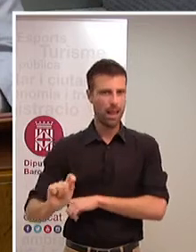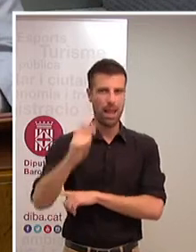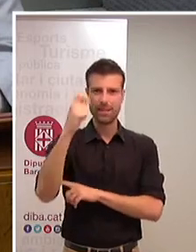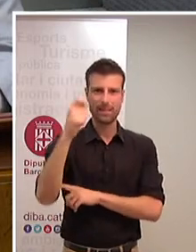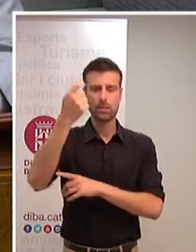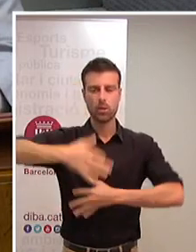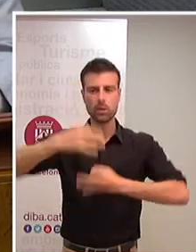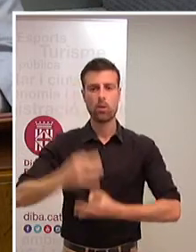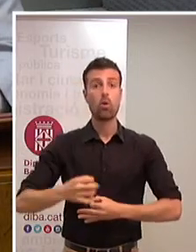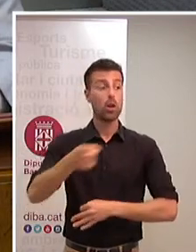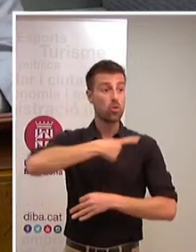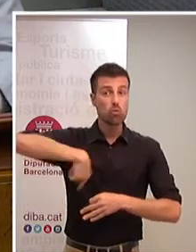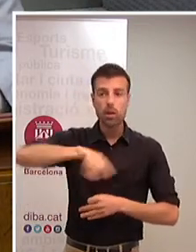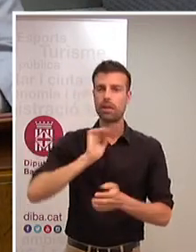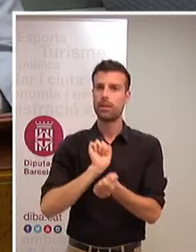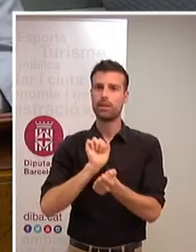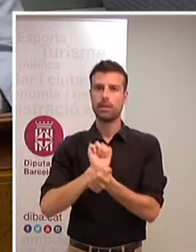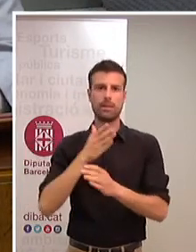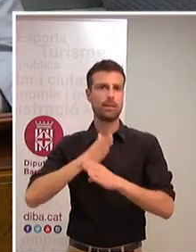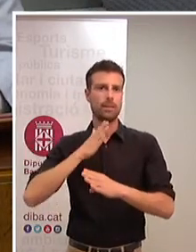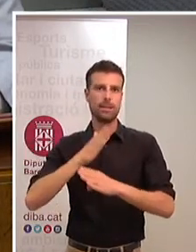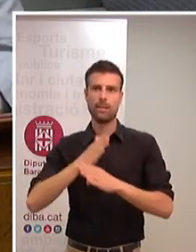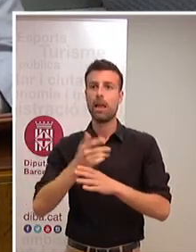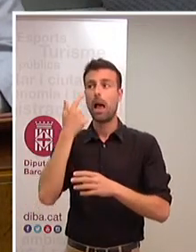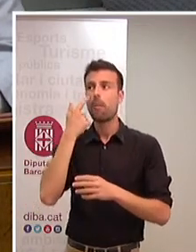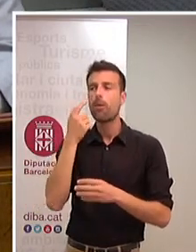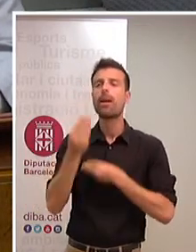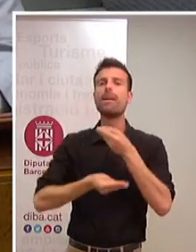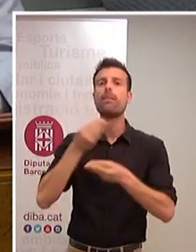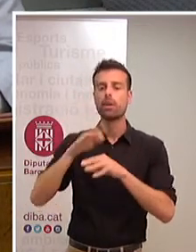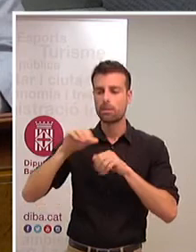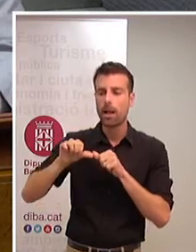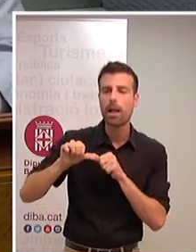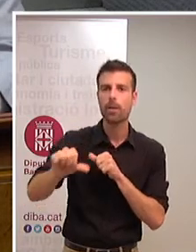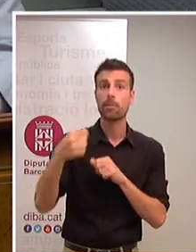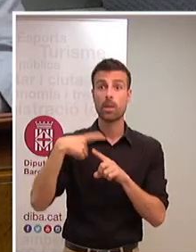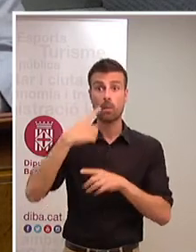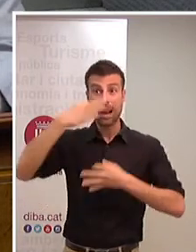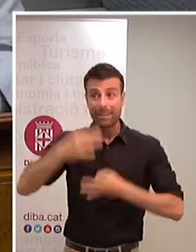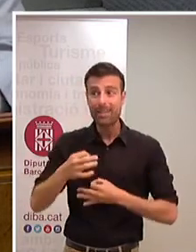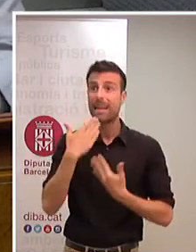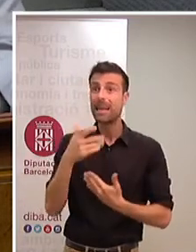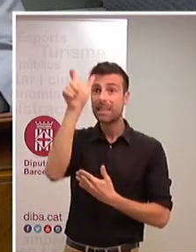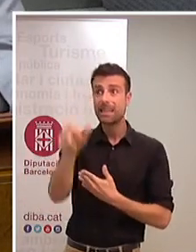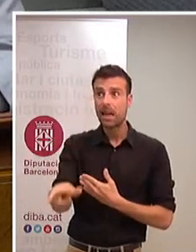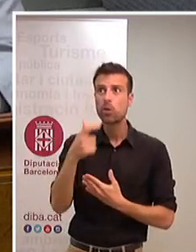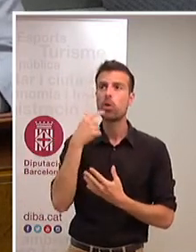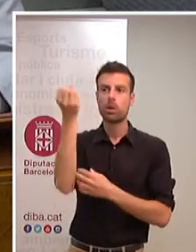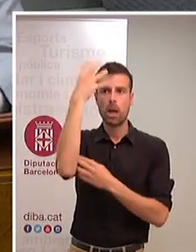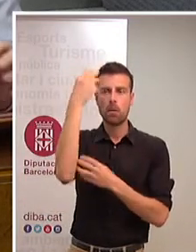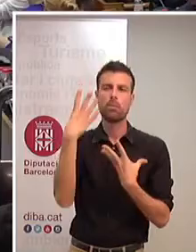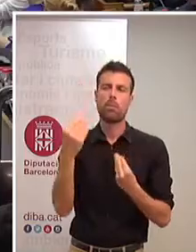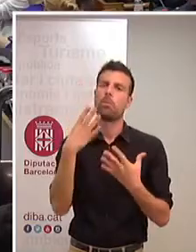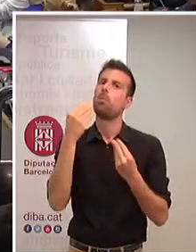sempre esperant i sentint què fas per aprendre de tu perquè realment n'hem après molt durant aquests anys. Moltes gràcies.